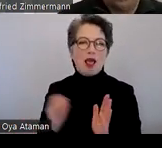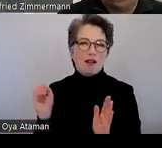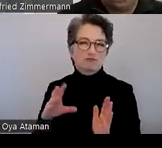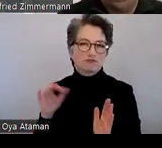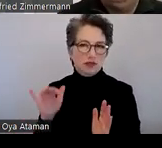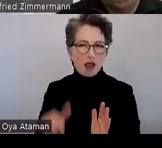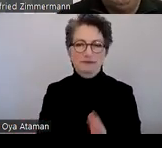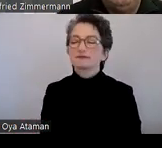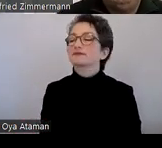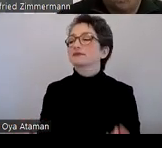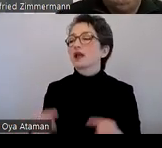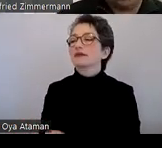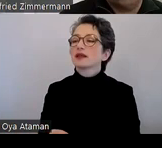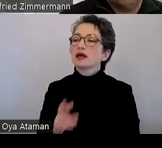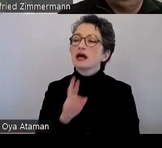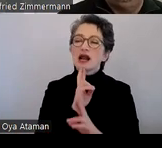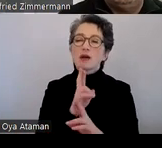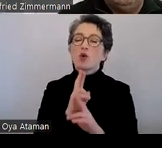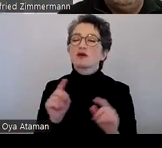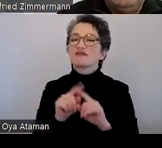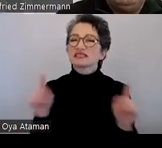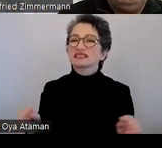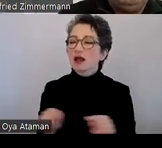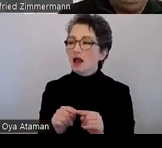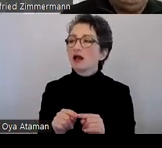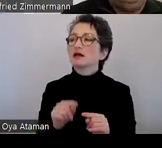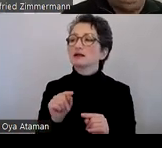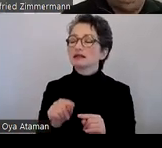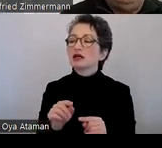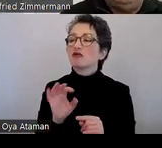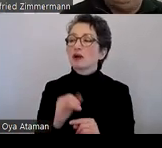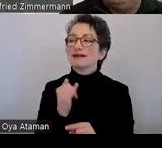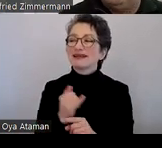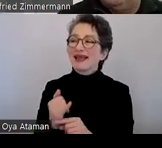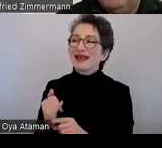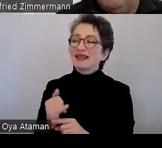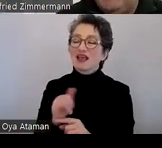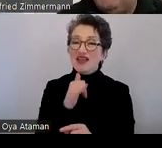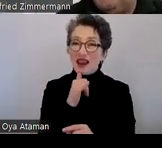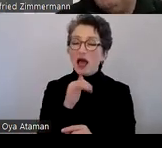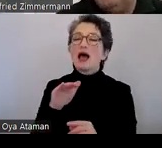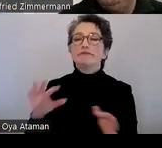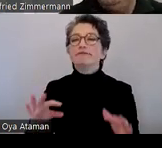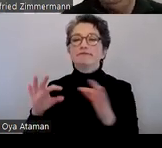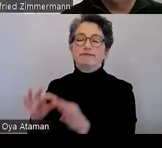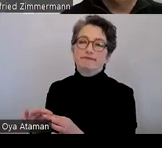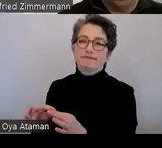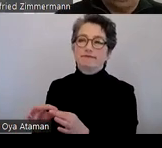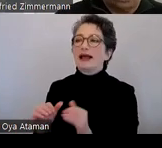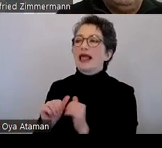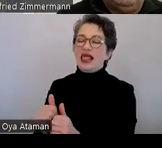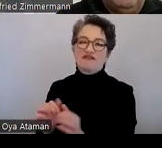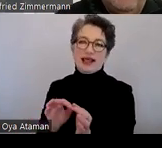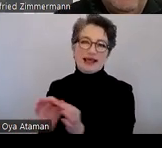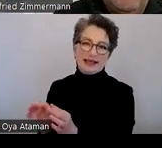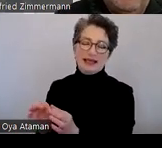Reportfenster gibt es für jede Warnung bzw. jeden Fehler einen Hilfeling. Das ist so ein Fragezeichen und dann